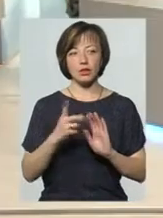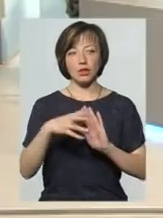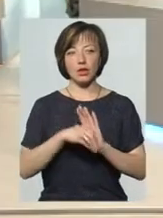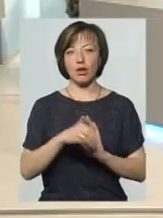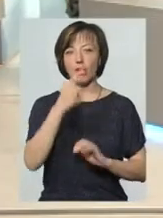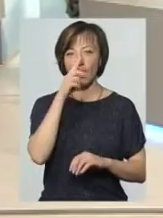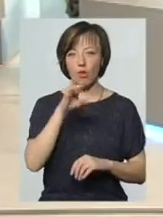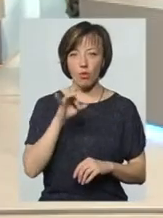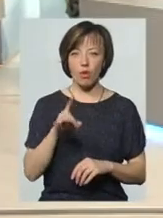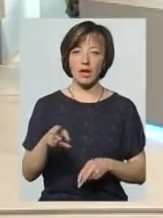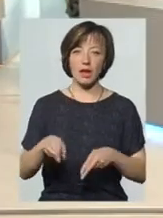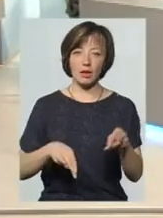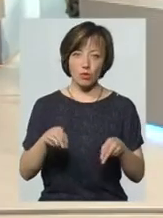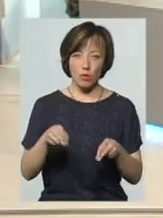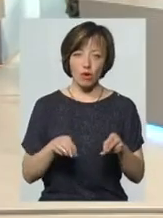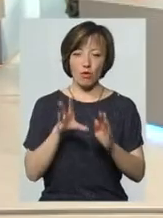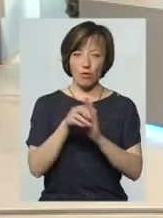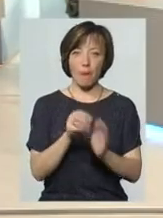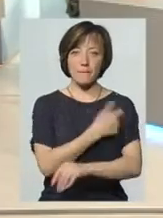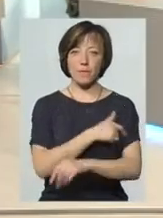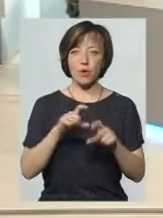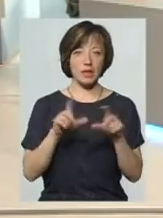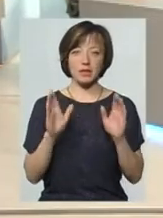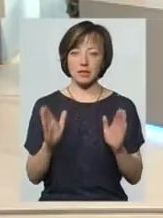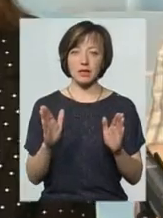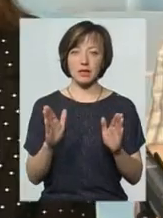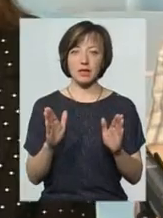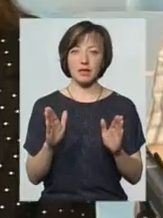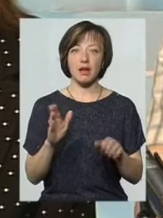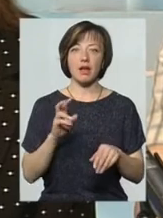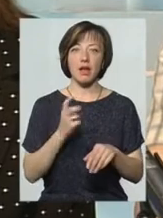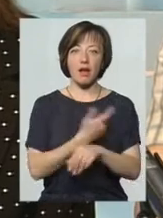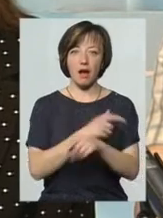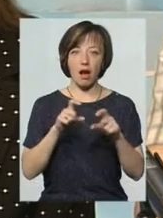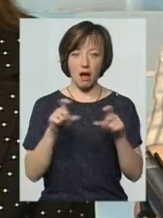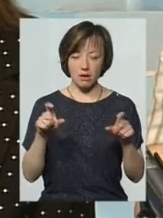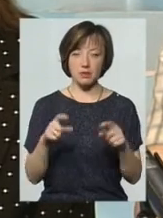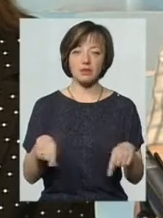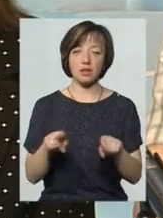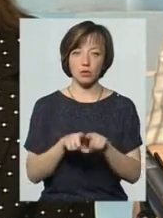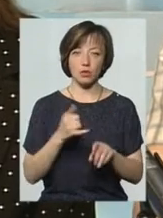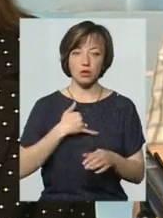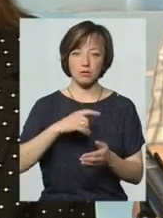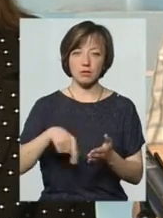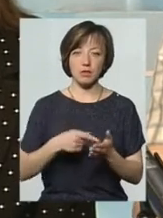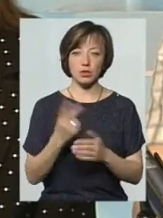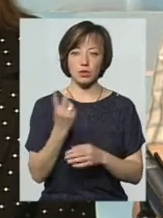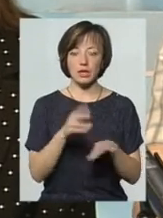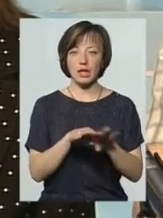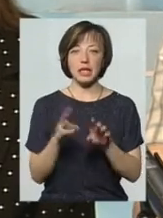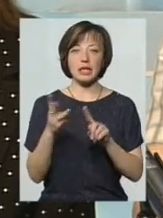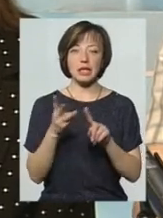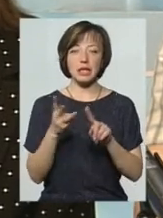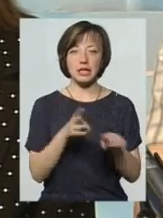лор-лікарі, хірургів, поліклінікарні? Не тільки поліклініки, лікарні це теж вторинні ті, які в нас в місті. І